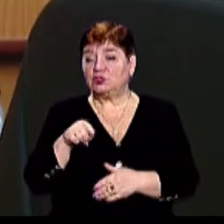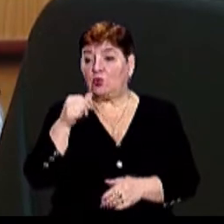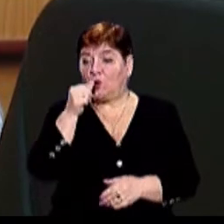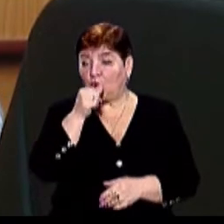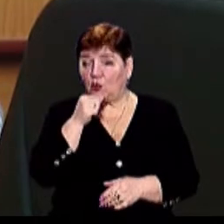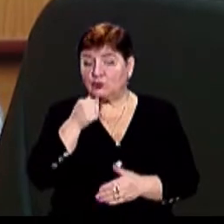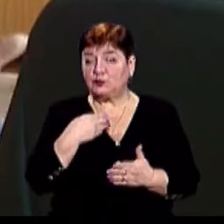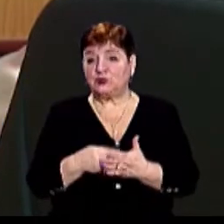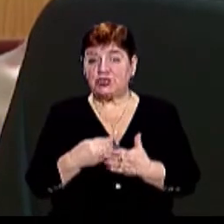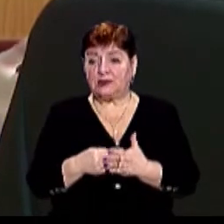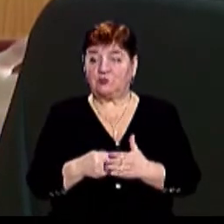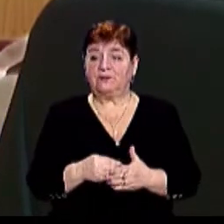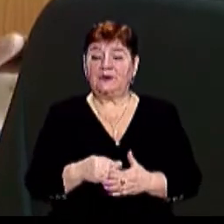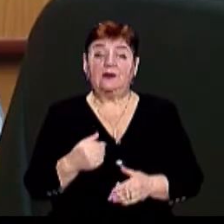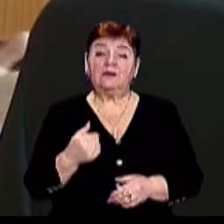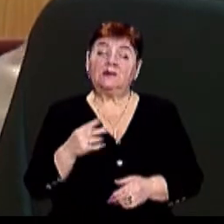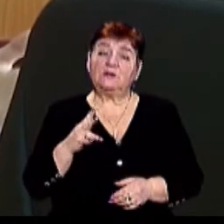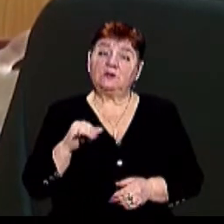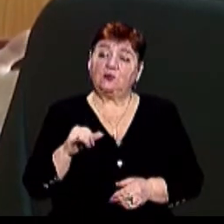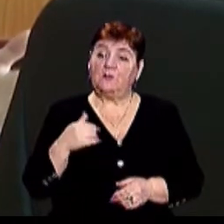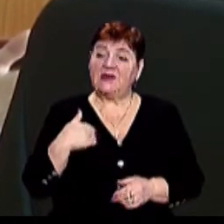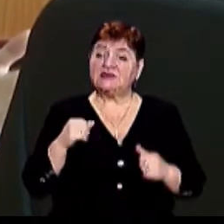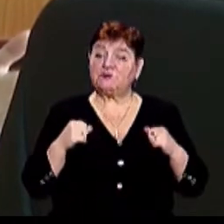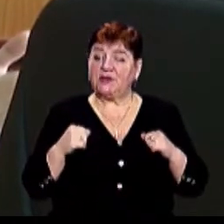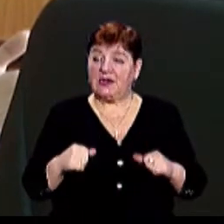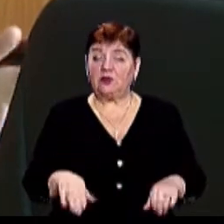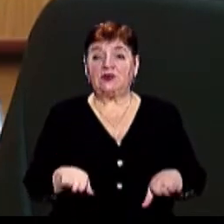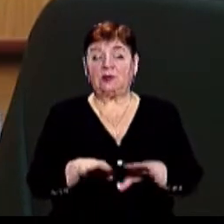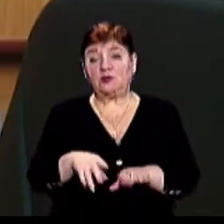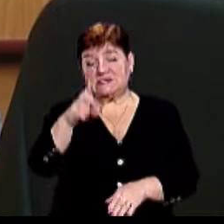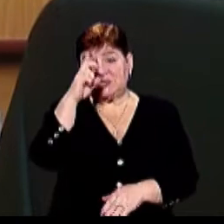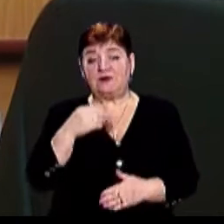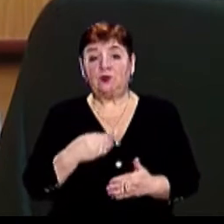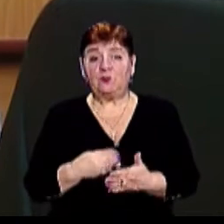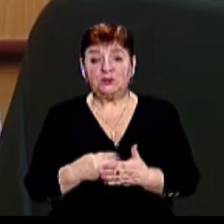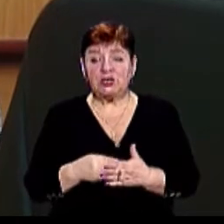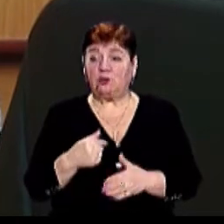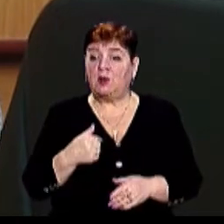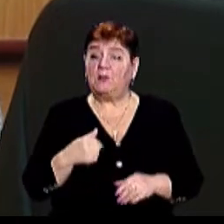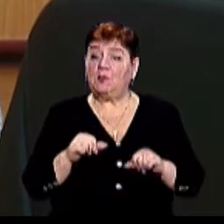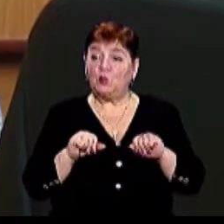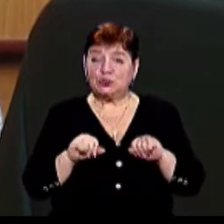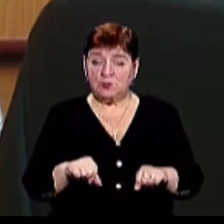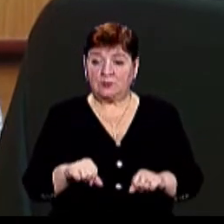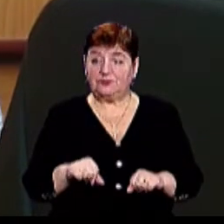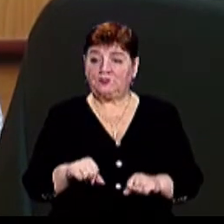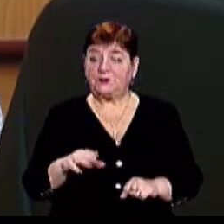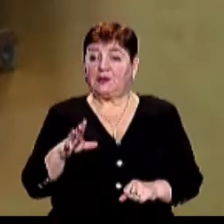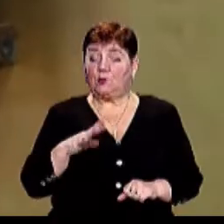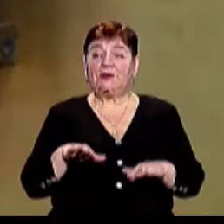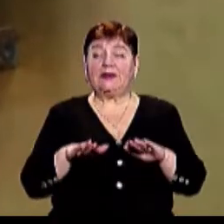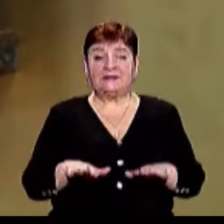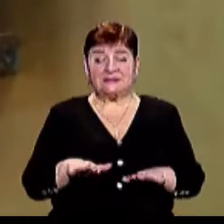місьпрецедентний бюджетний силовий блок Вони можуть спокійно ці кошти залучити до державного бюджету, ми можемо ці кошти використати для блага